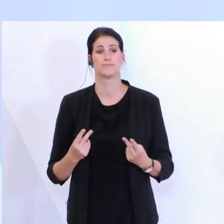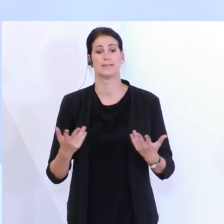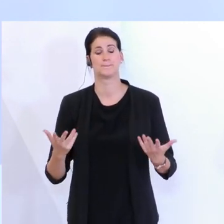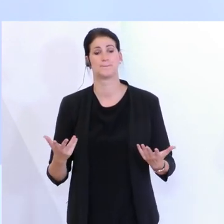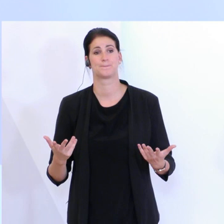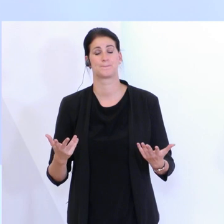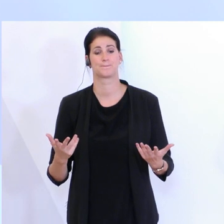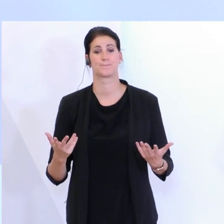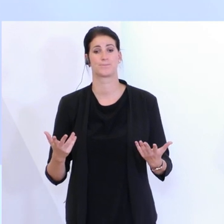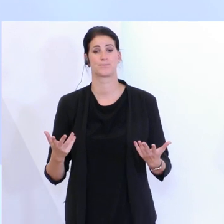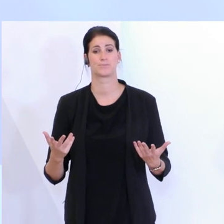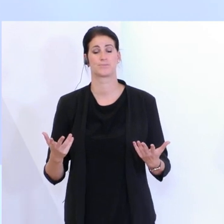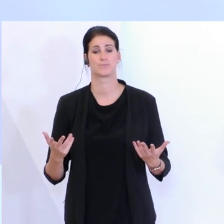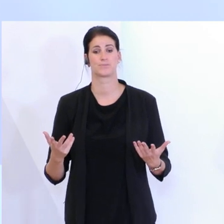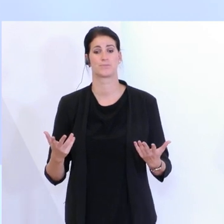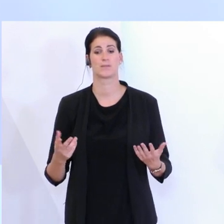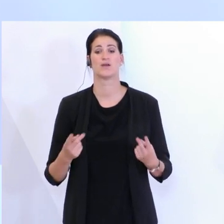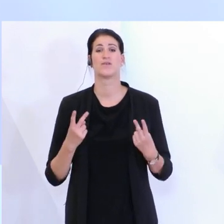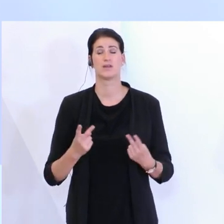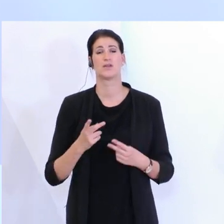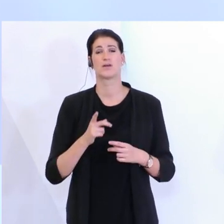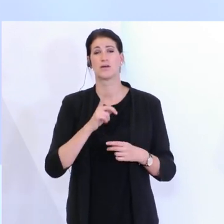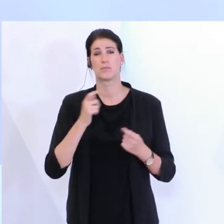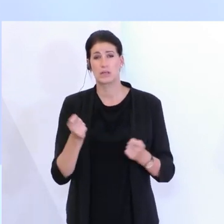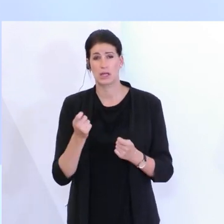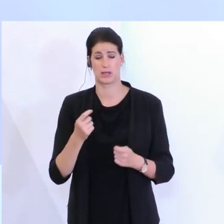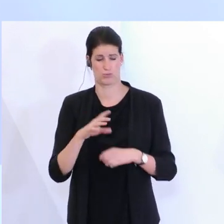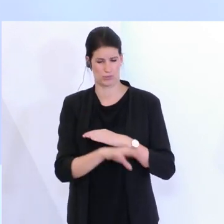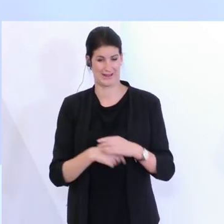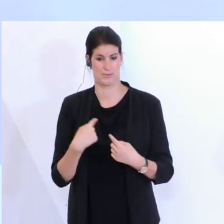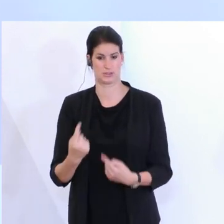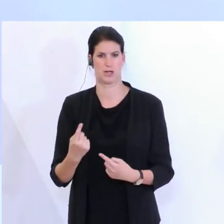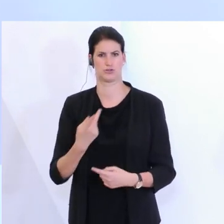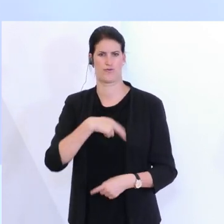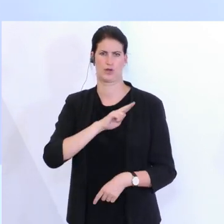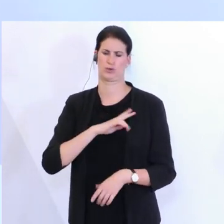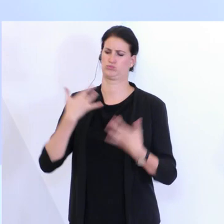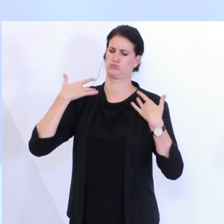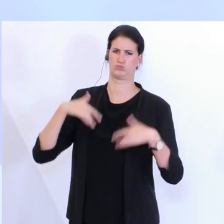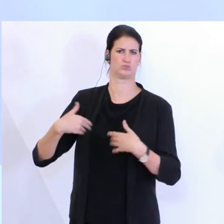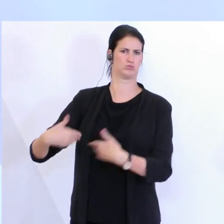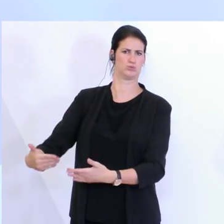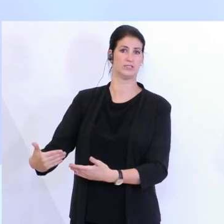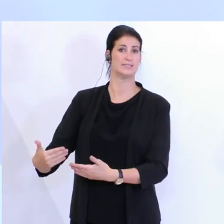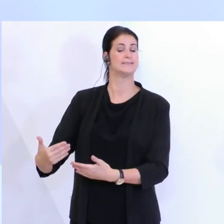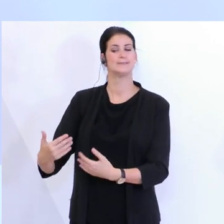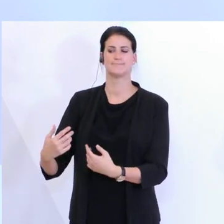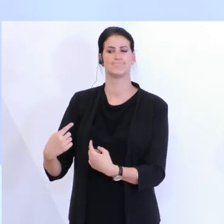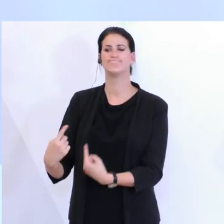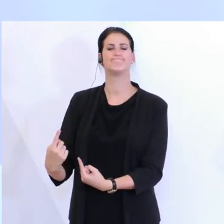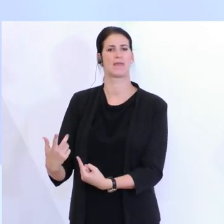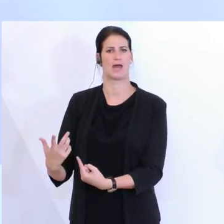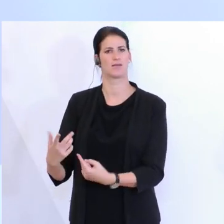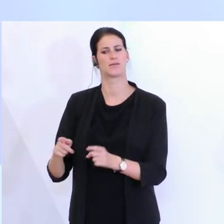Unternehmen allein die Verantwortung übertragen wird, das halt dann quasi auch zu administrieren. Wir sind